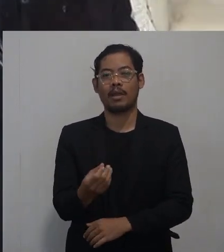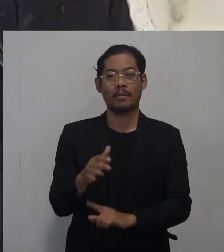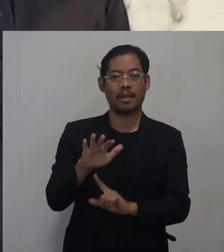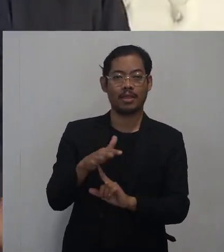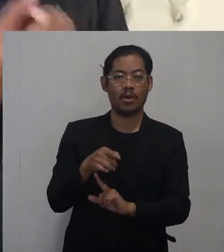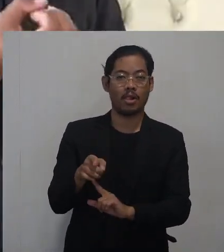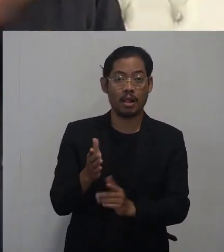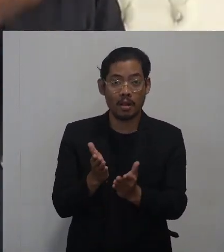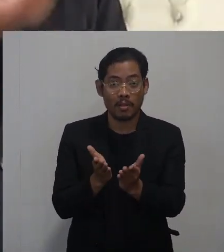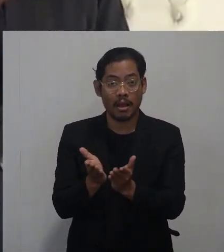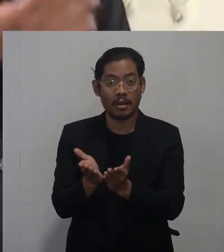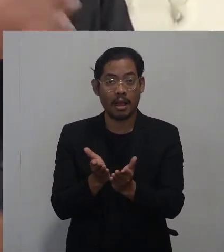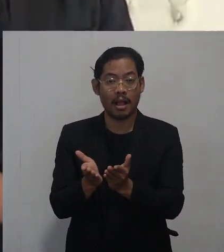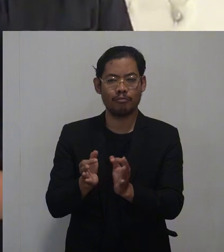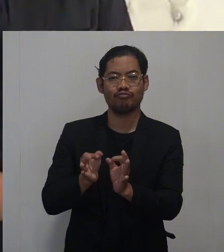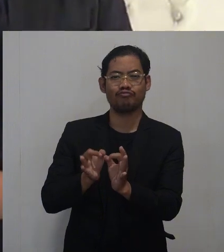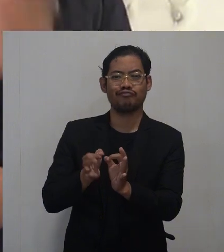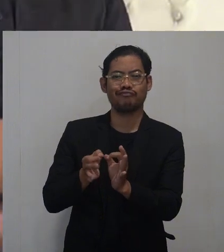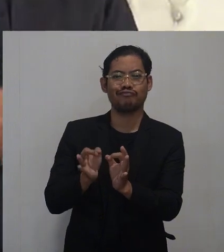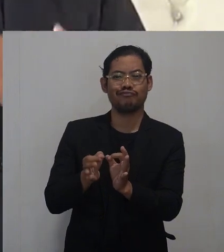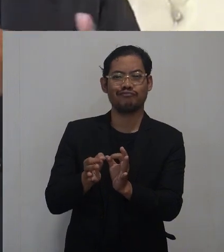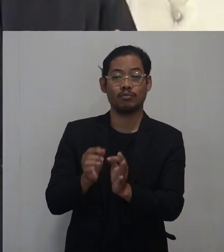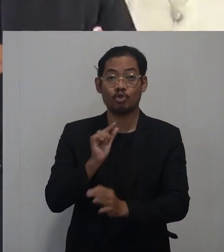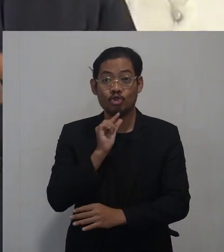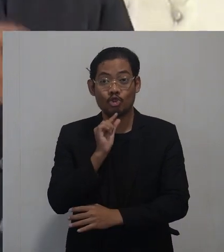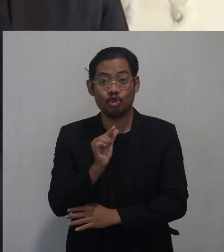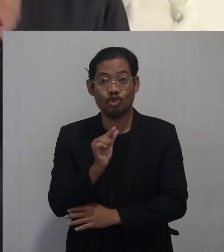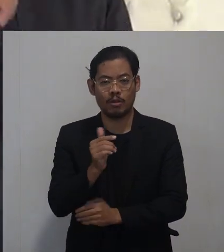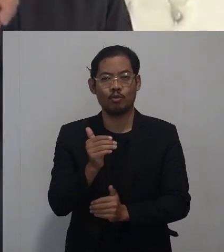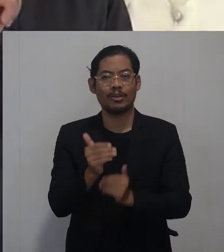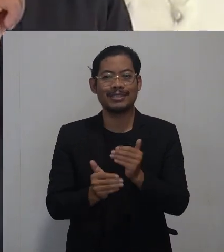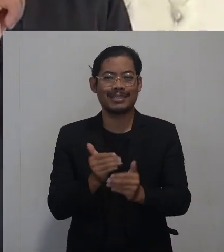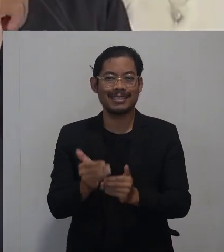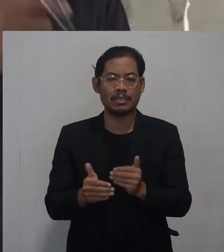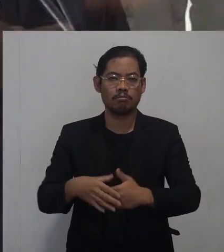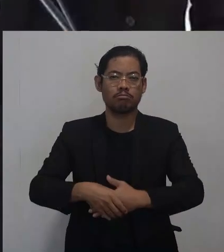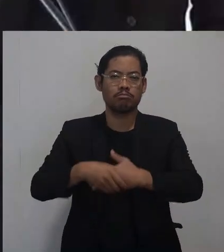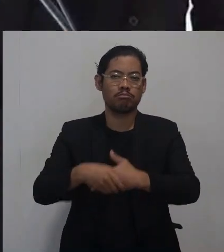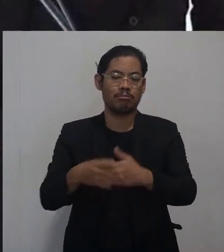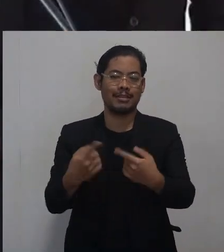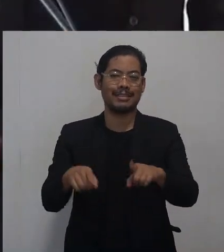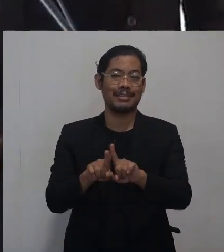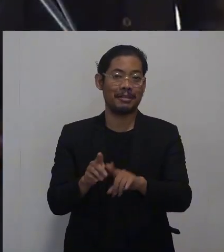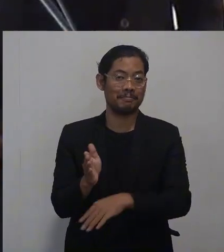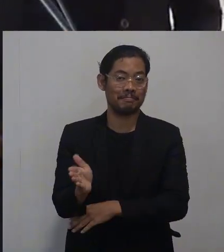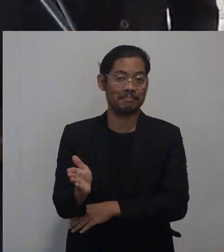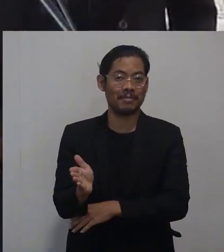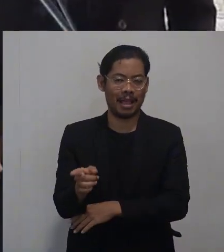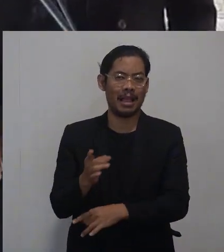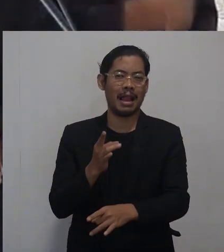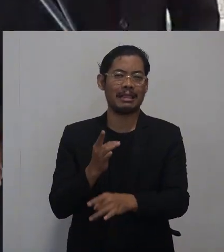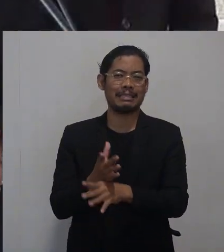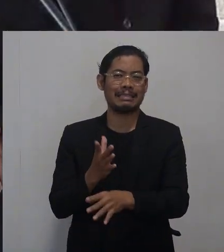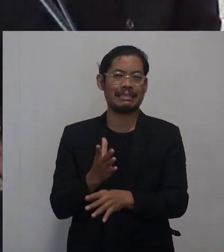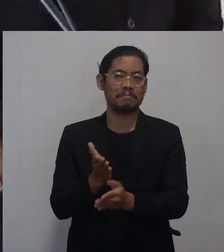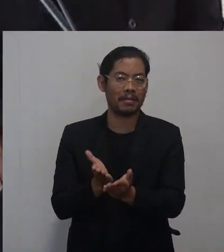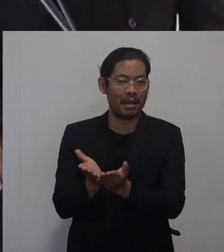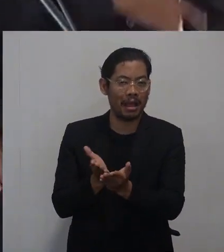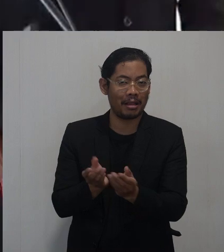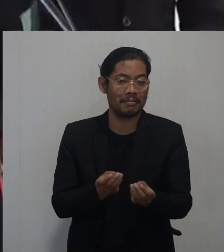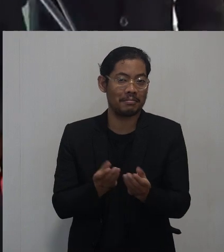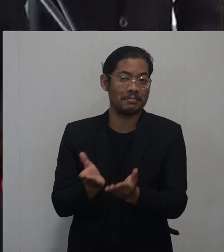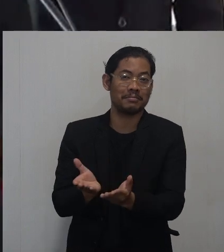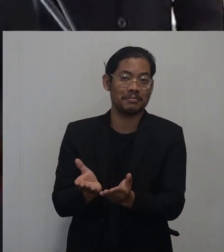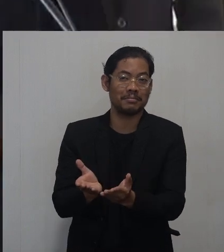menghadirkan layanan penggunaan bahasa isyarat pada prosesi akad nikah pasangan berkebutuhan khusus secara cuma-cuma.